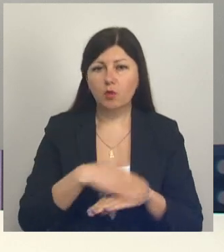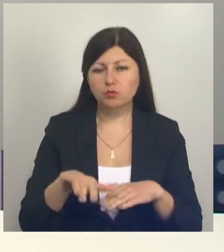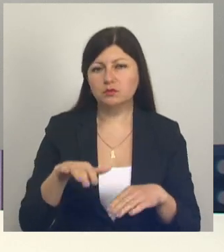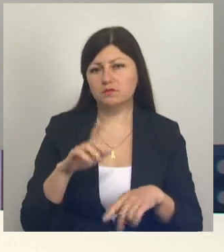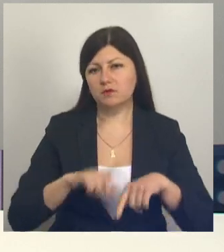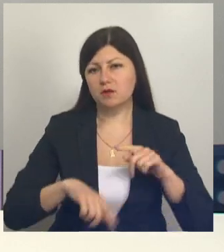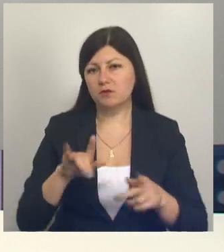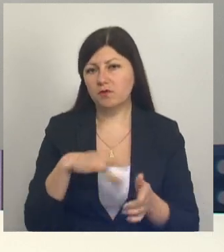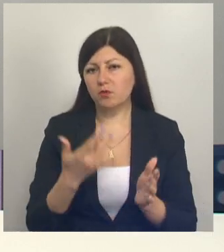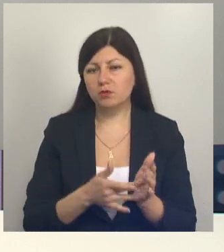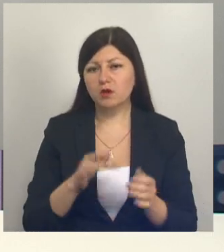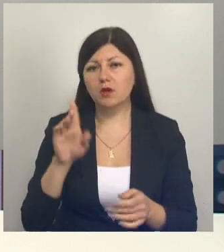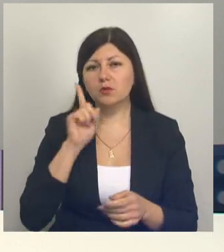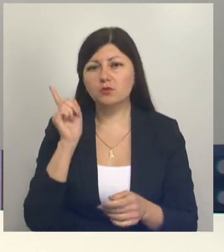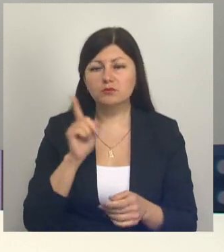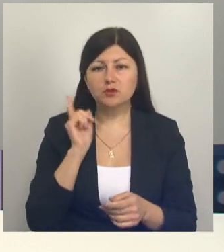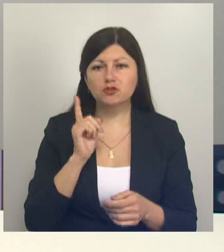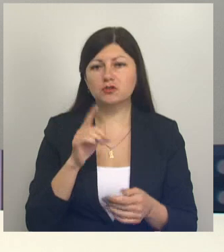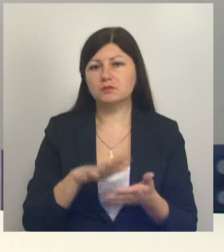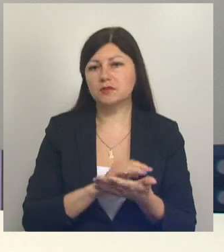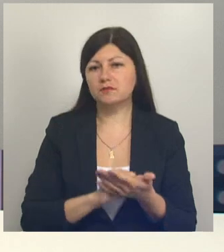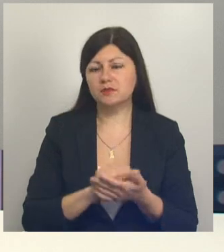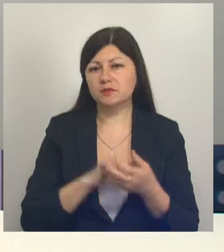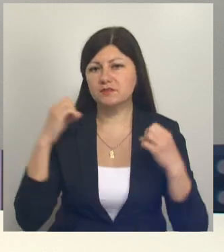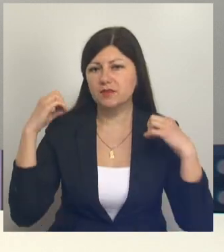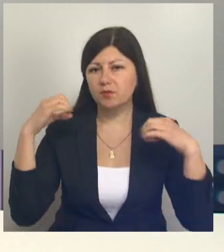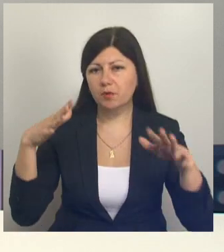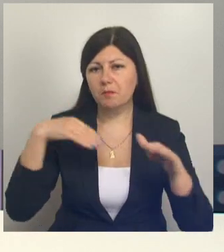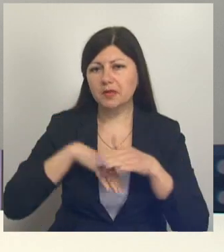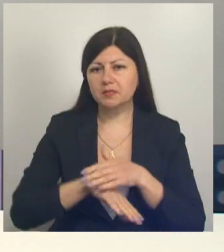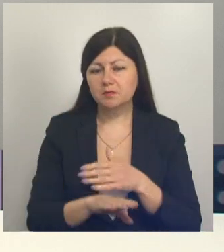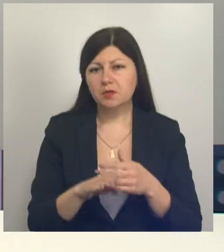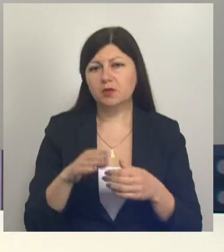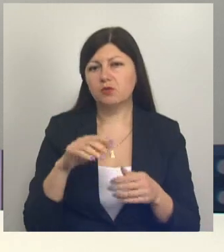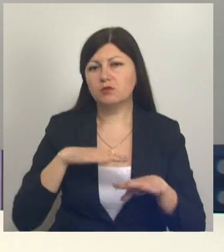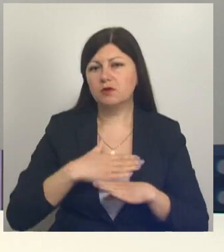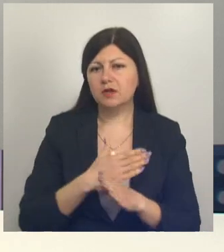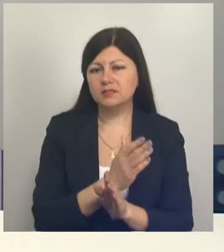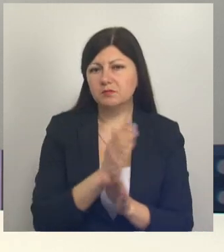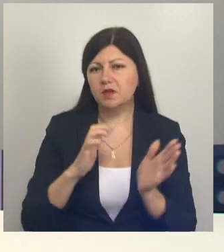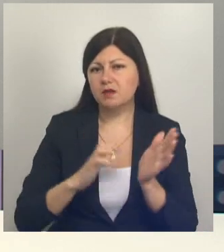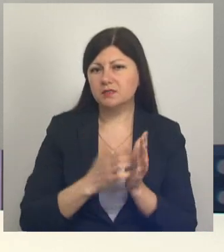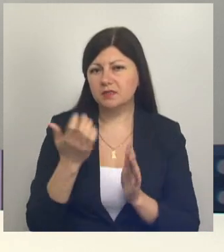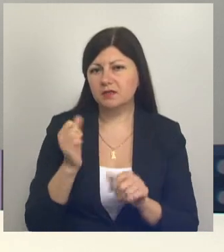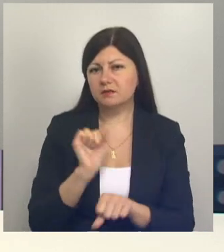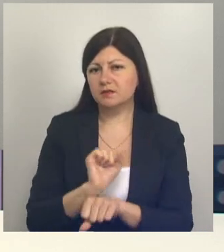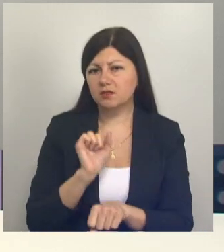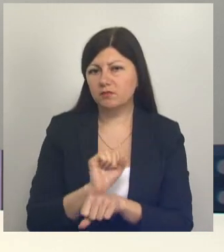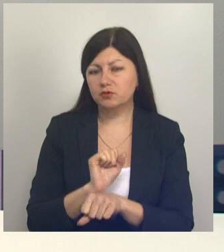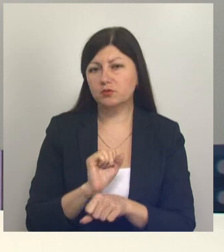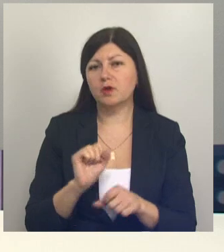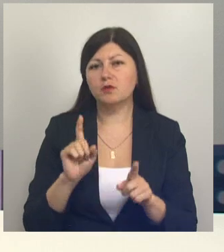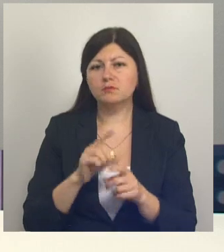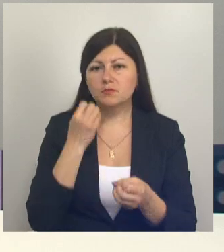города. Юноши повредили световое оборудование в подземном переходе. Разбили остекление остановочного комплекса. Вытоптали